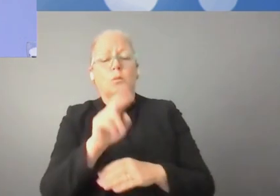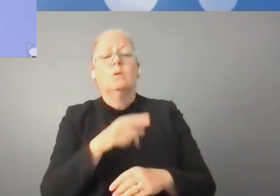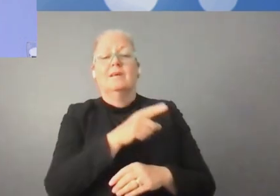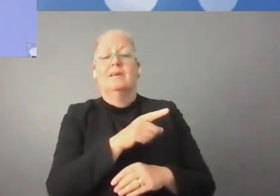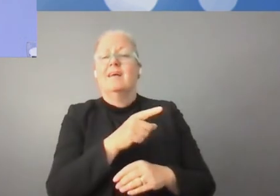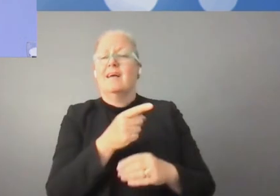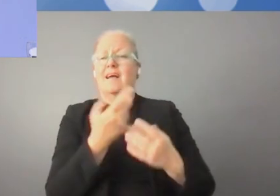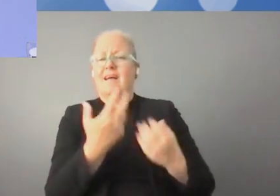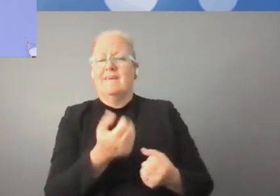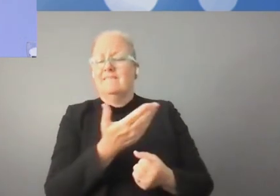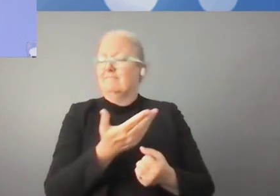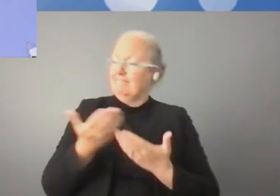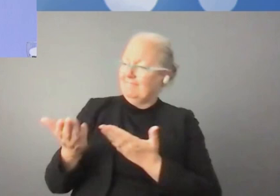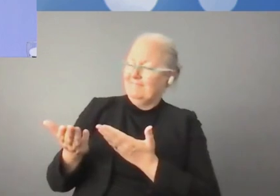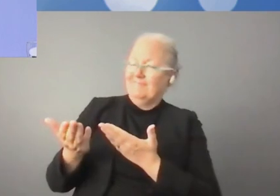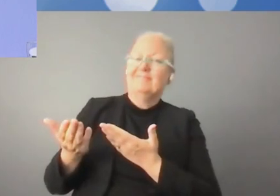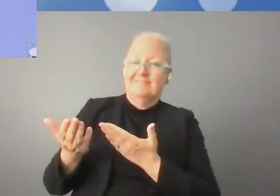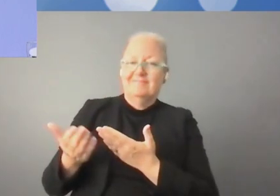employés pour que le changement soit possible.